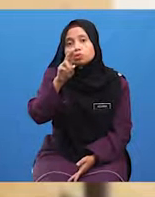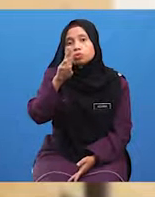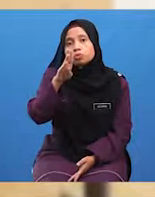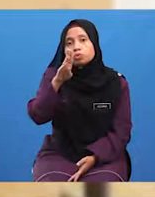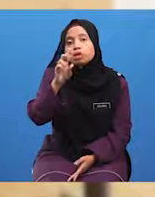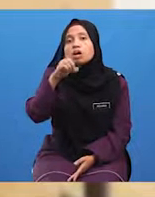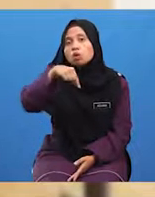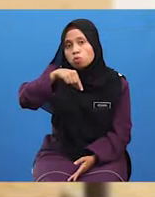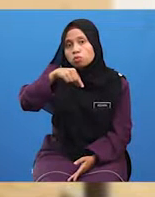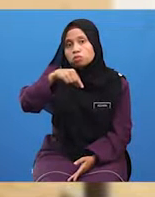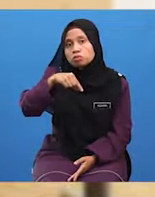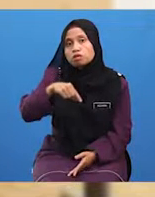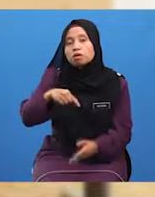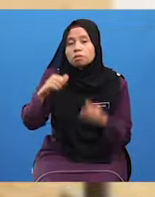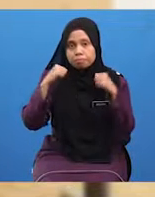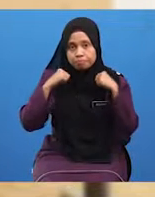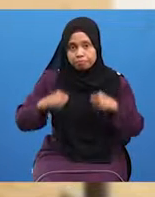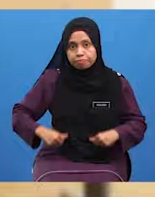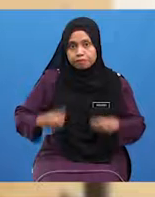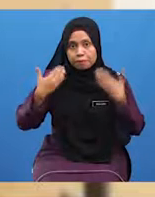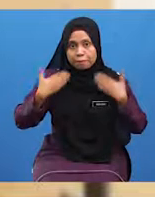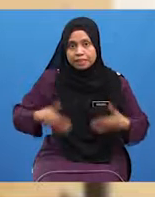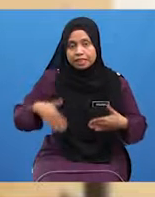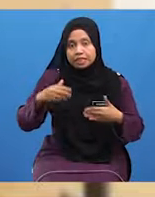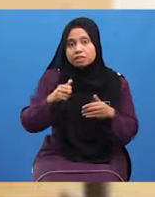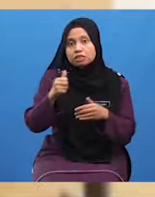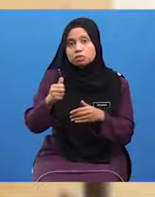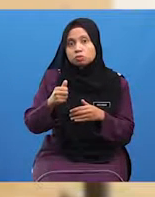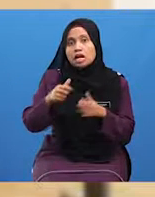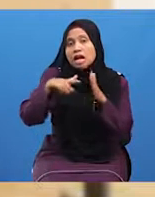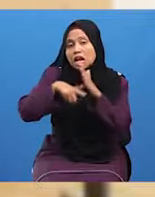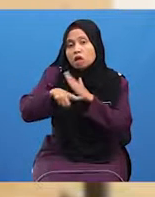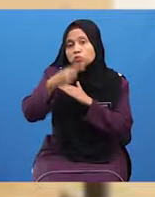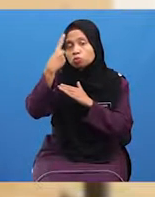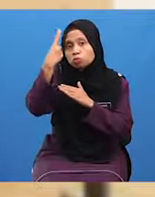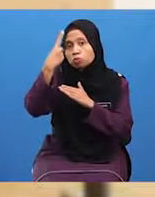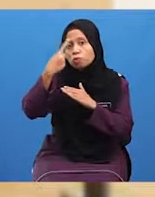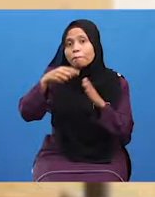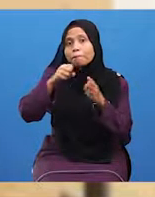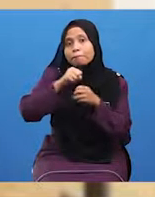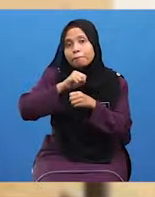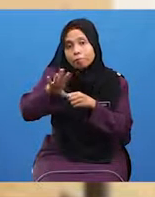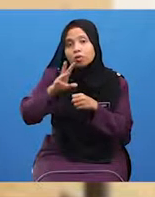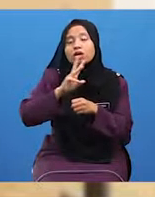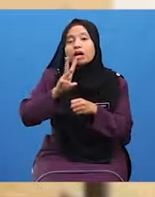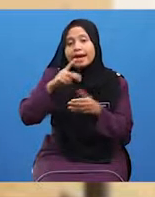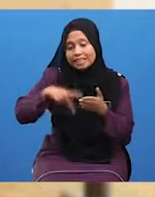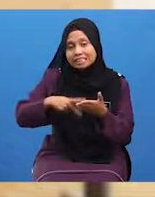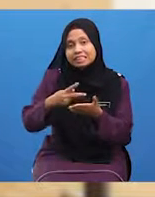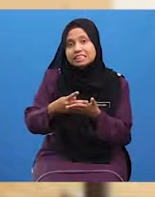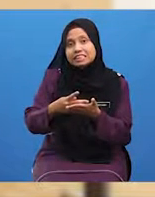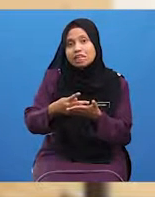ialah anggota badan kita Iaitu laluan untuk membuang air kencing